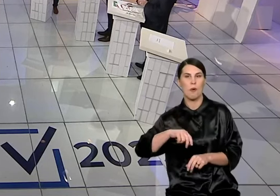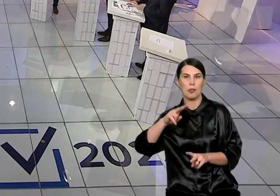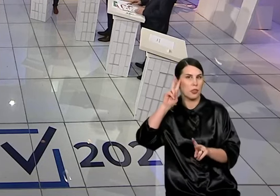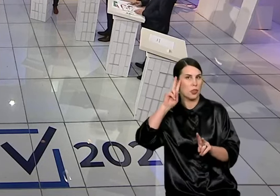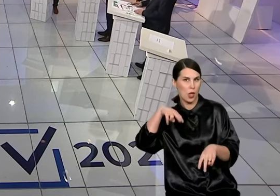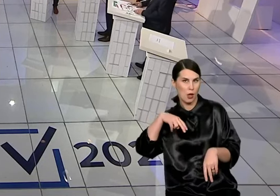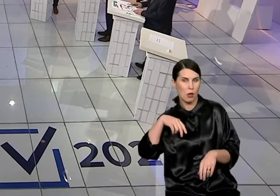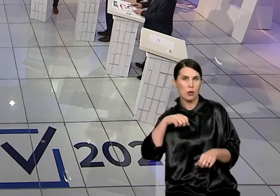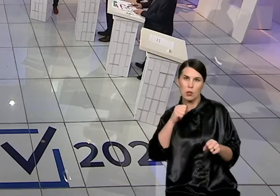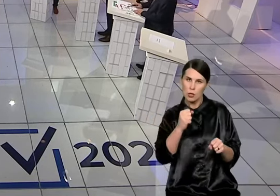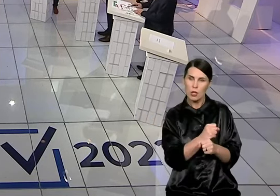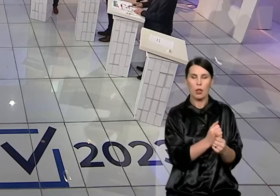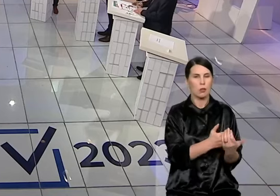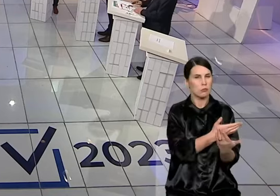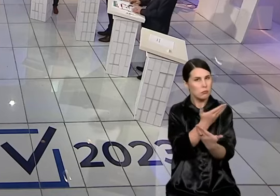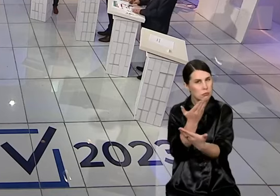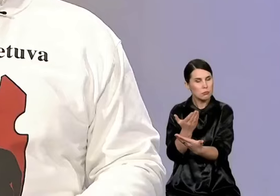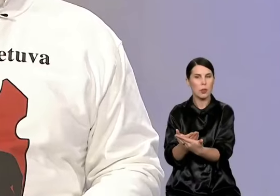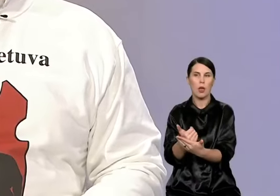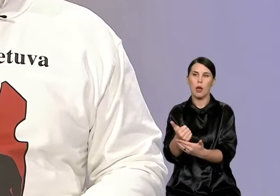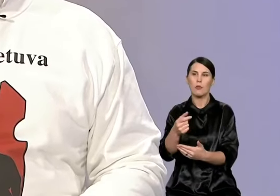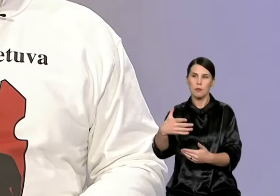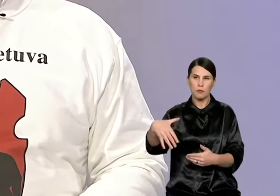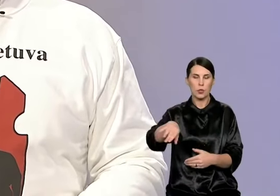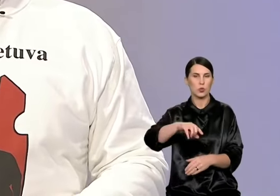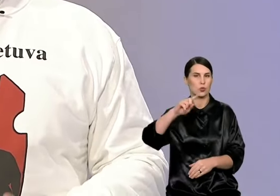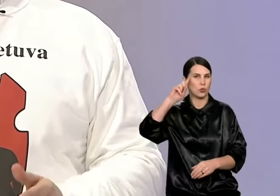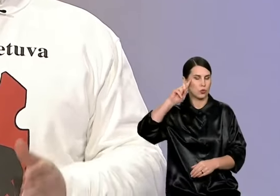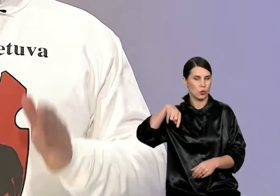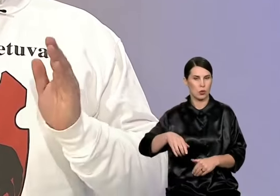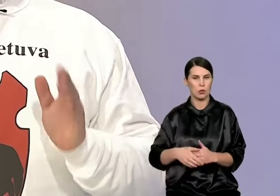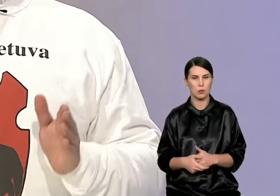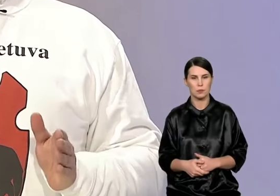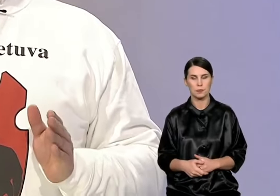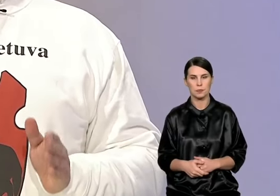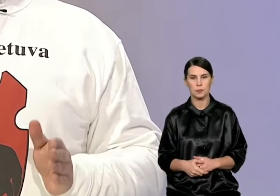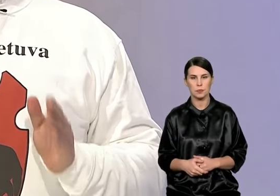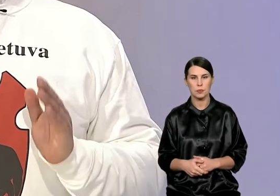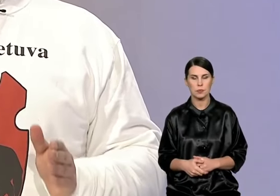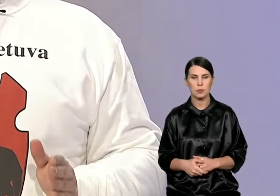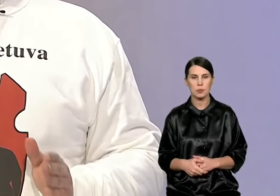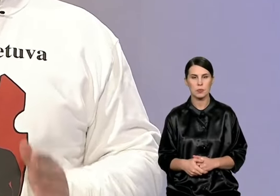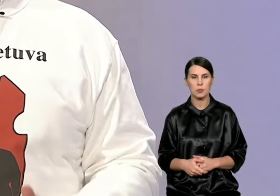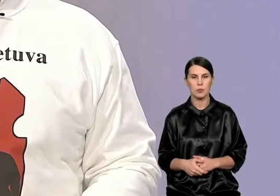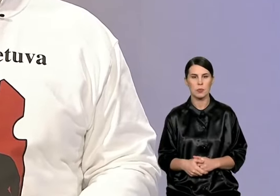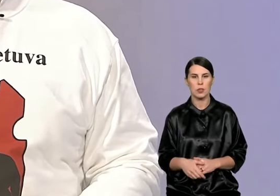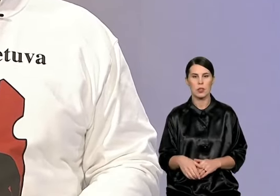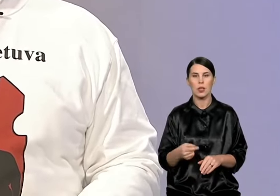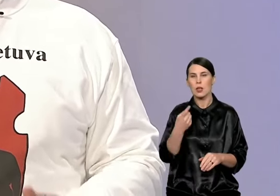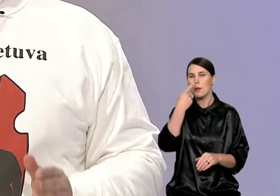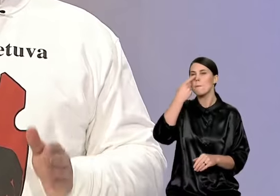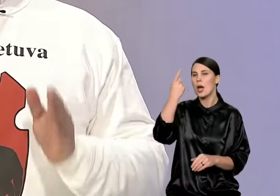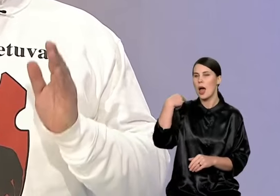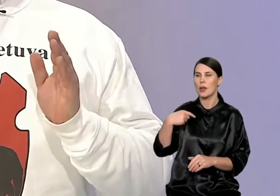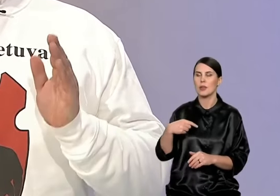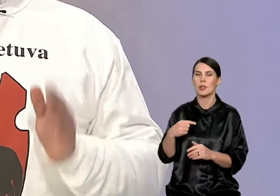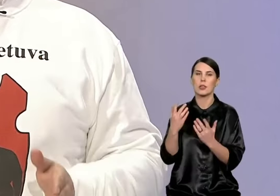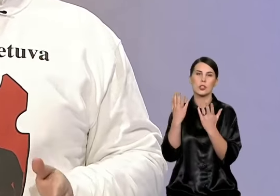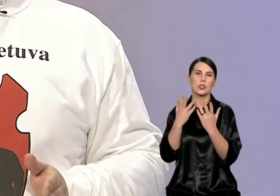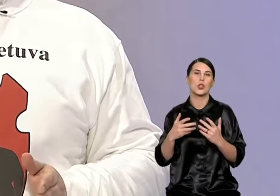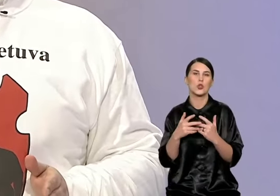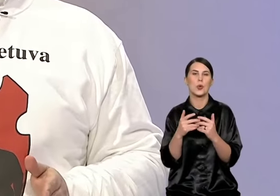normalu, tada visi žinosim. Gerai, ačiū, ponas Gerinskas, pašau. Matyti nesąžininga būtų skaičiuoti tik tai praeitų metų padarytus darbus. Monoreil.